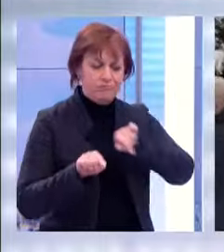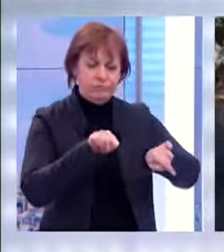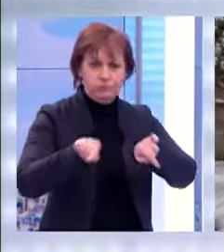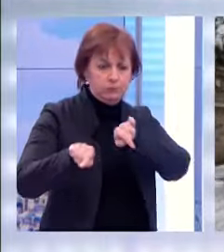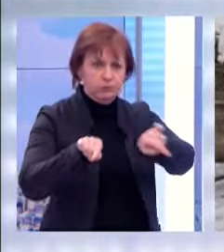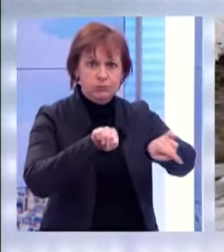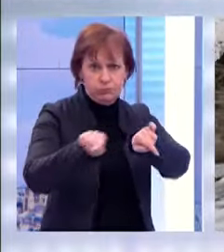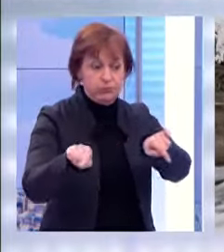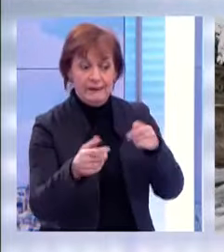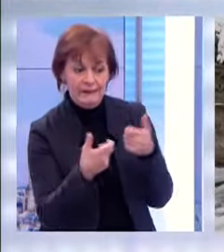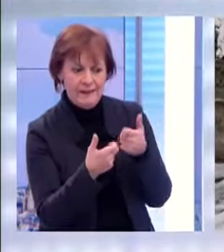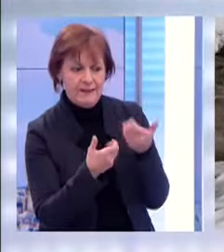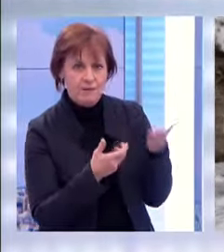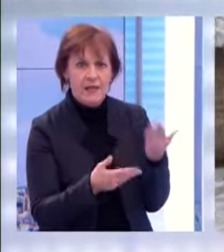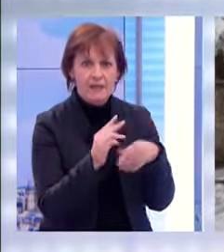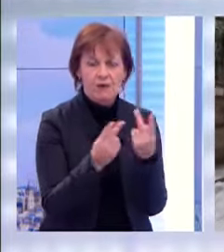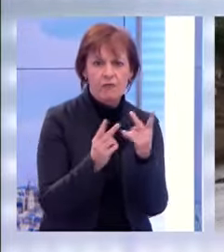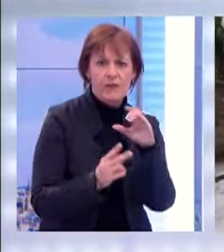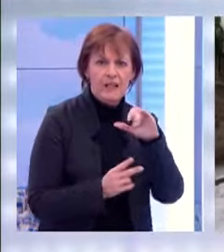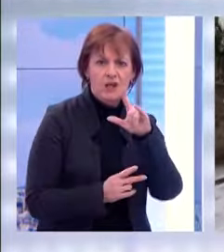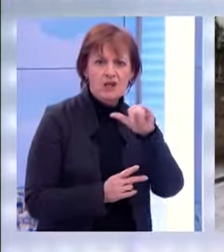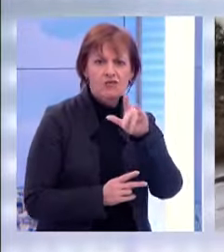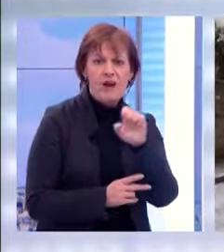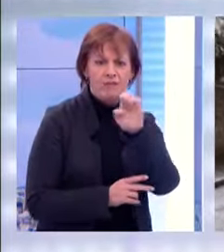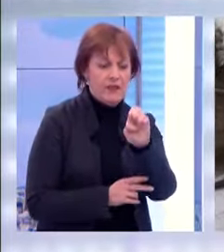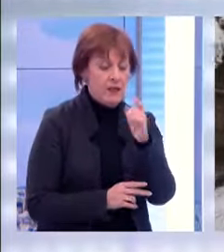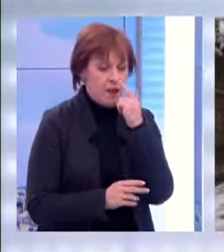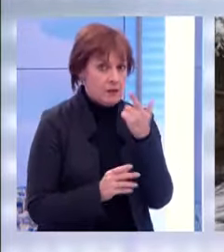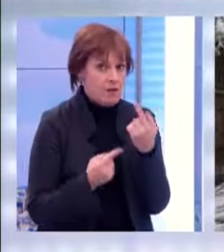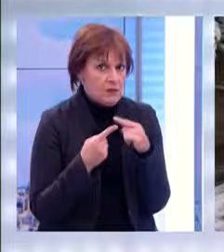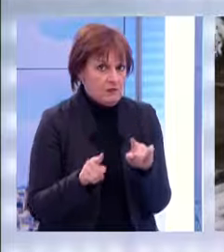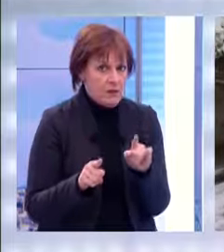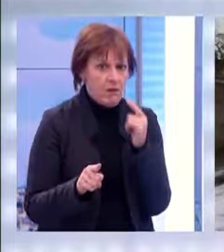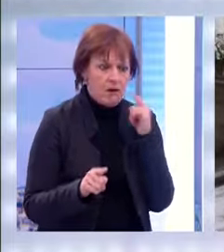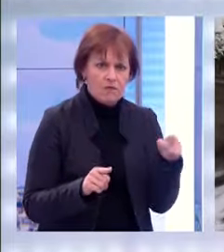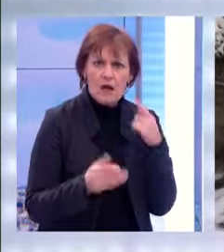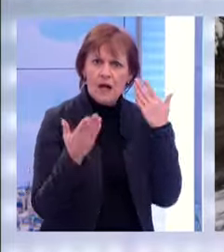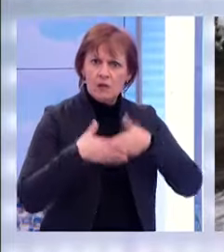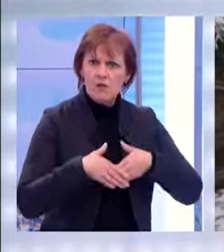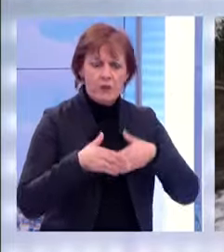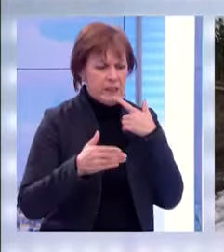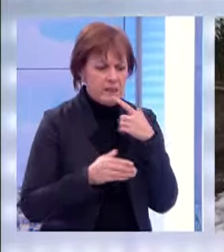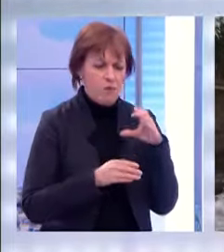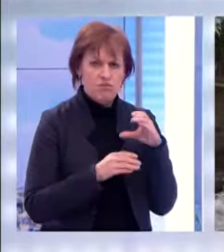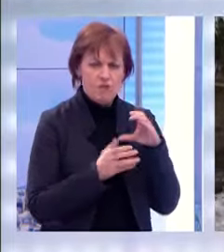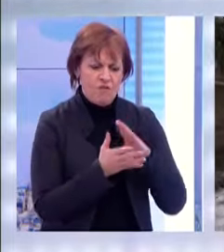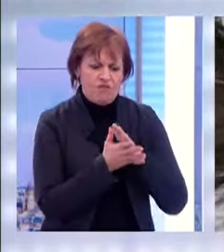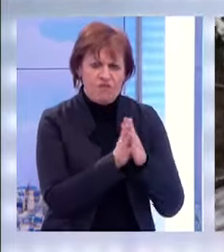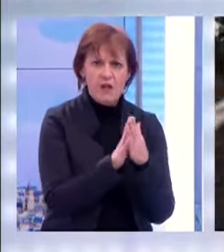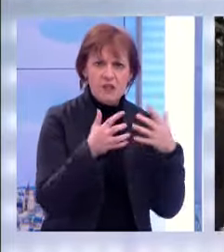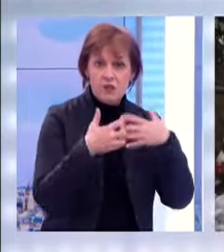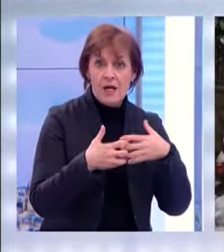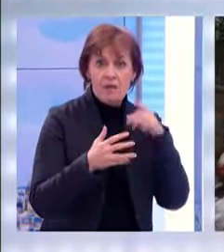adjacentes comme par exemple ici à Chaville, c'est une toute autre histoire. L'épaisse couche de glace qui s'est formée cette nuit à cause des températures